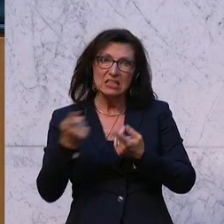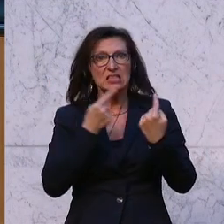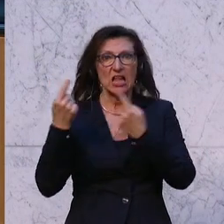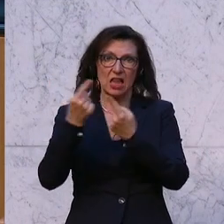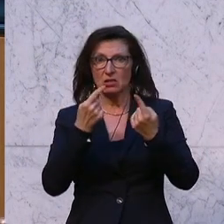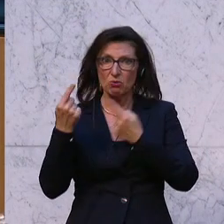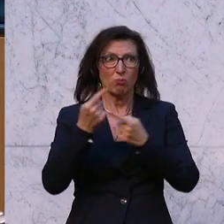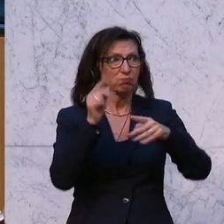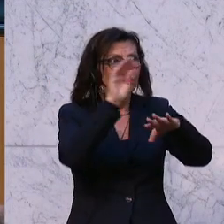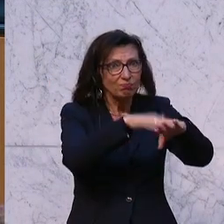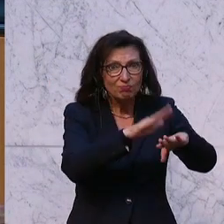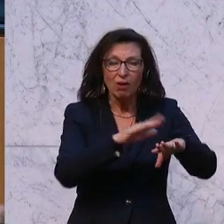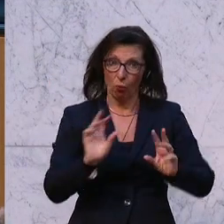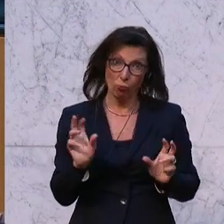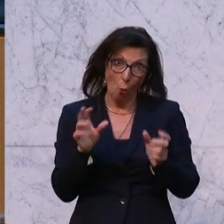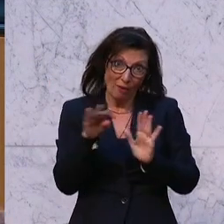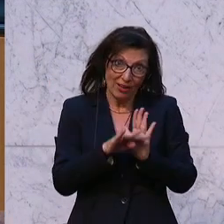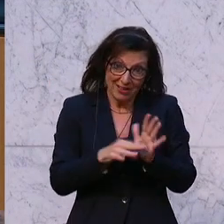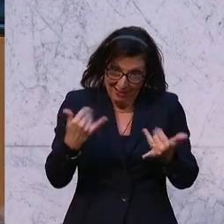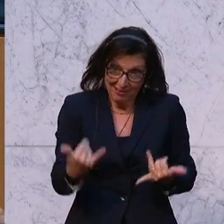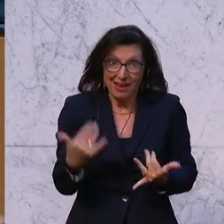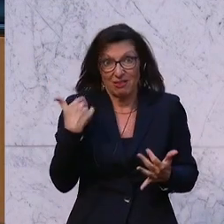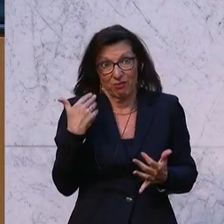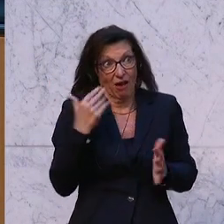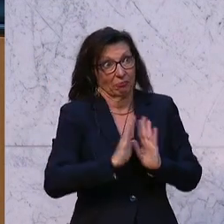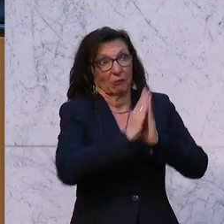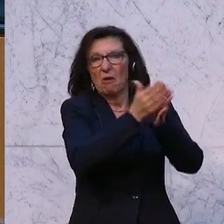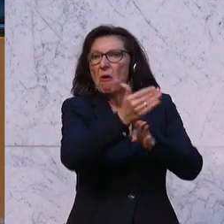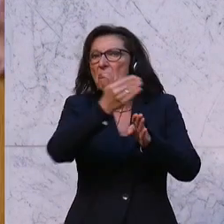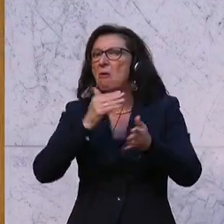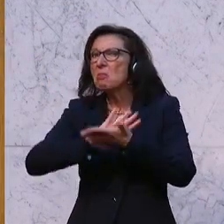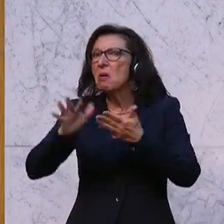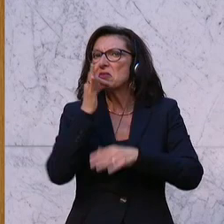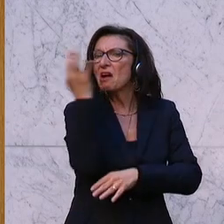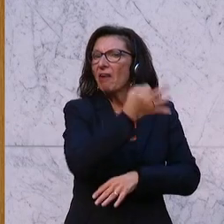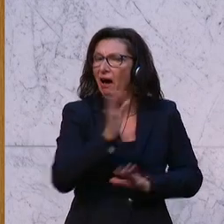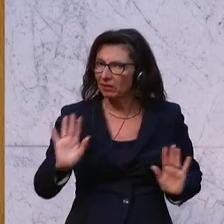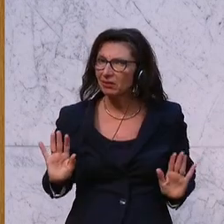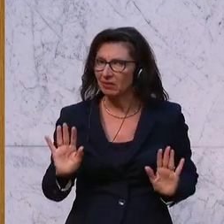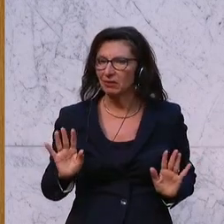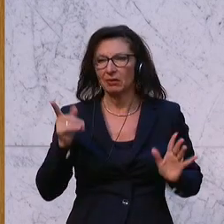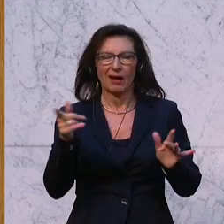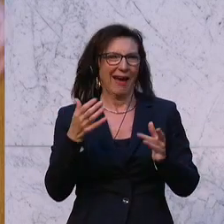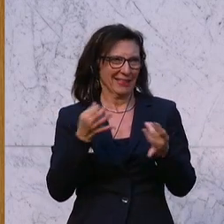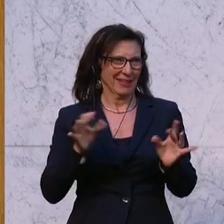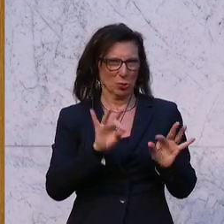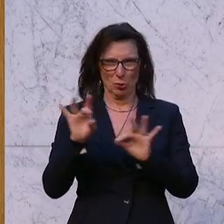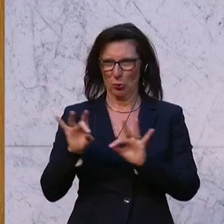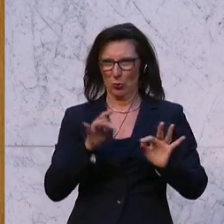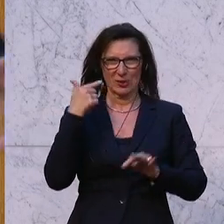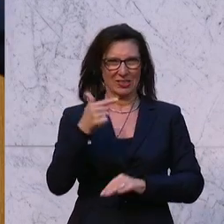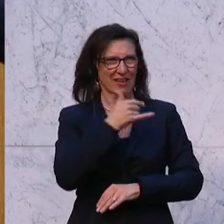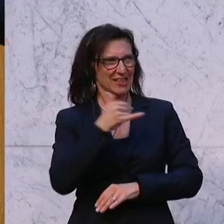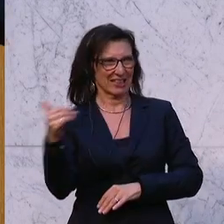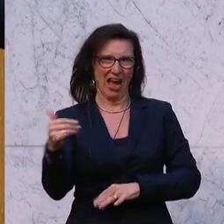wird. Das war beim ORF-Gesetz jetzt so der Fall, davor war es halt nicht der Fall. Das hat ja nichts damit zu tun, dass hier etwas seit 20 Jahren